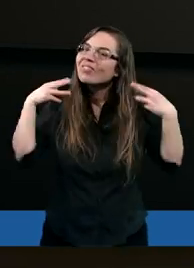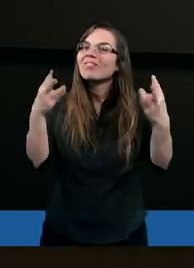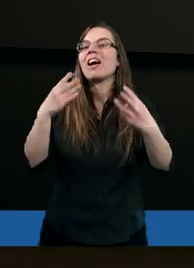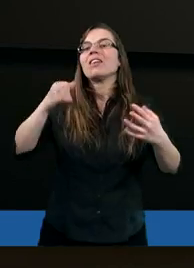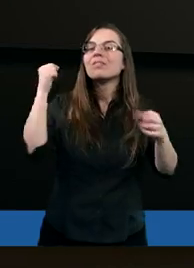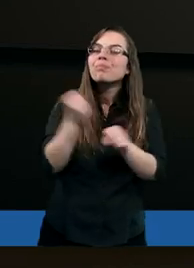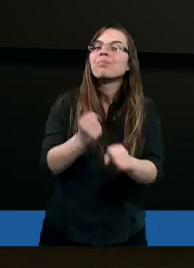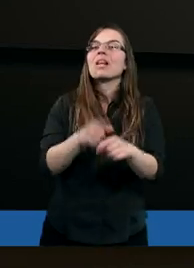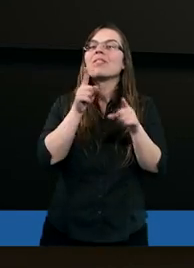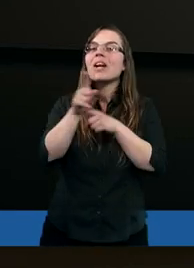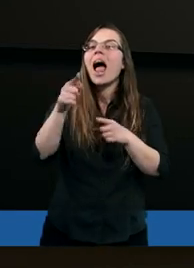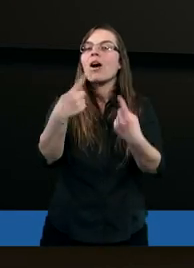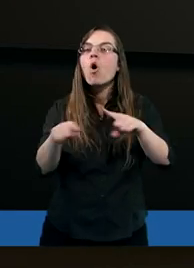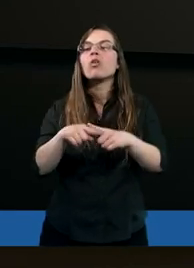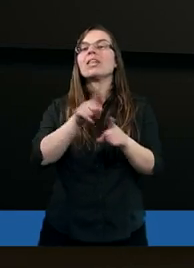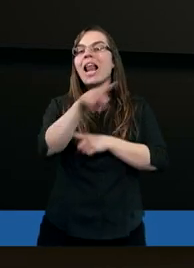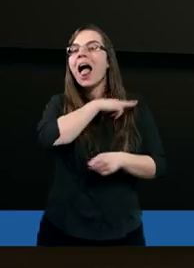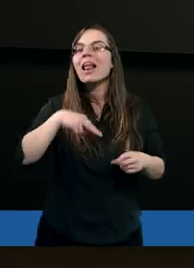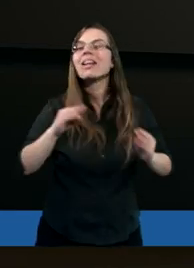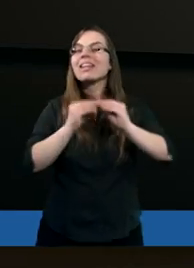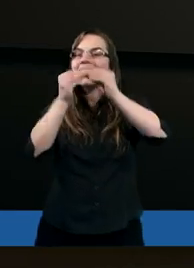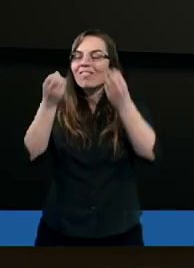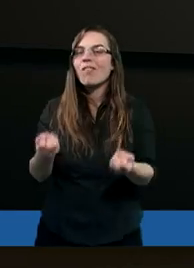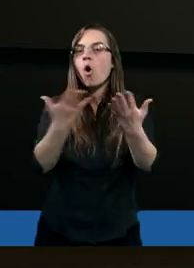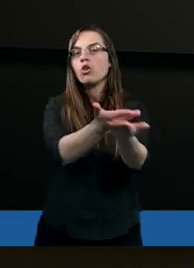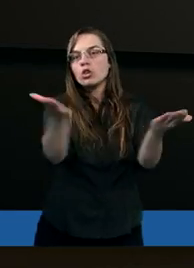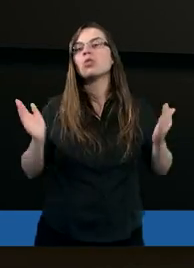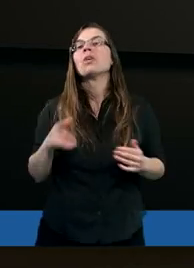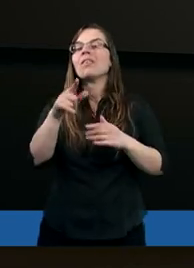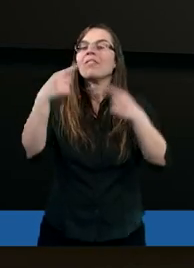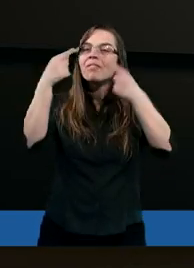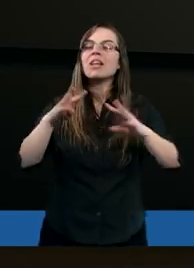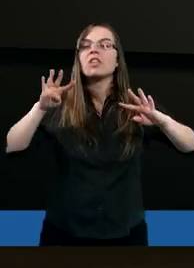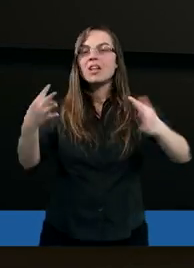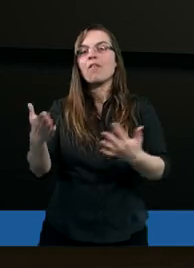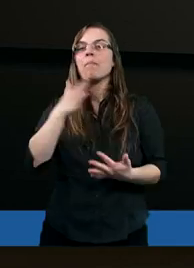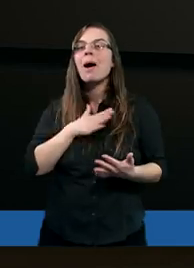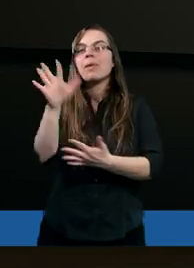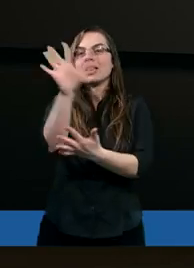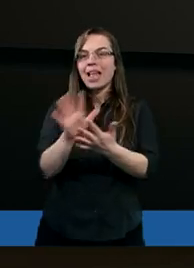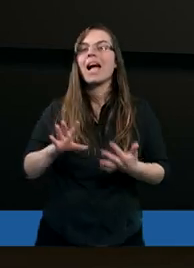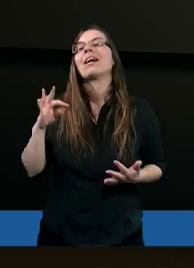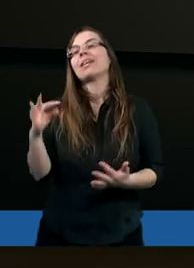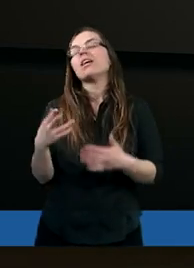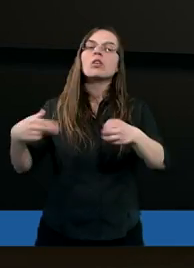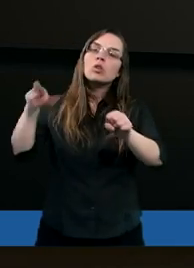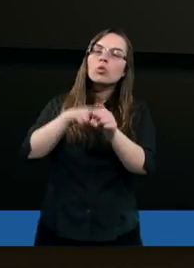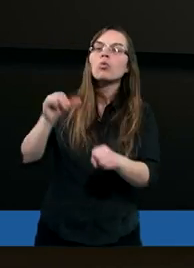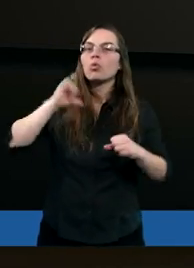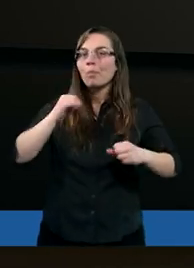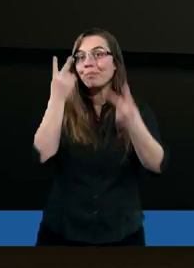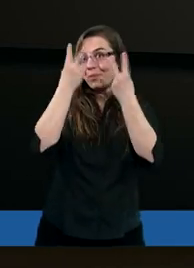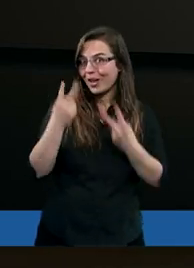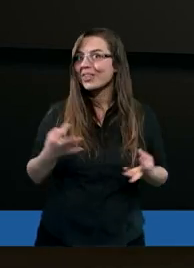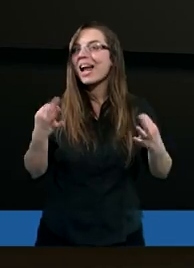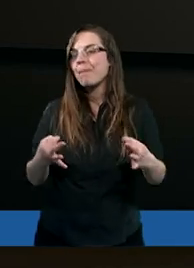tego Kościoła dla nas tworzy. I w wierszu dziewiątym mamy tekst, który sobie